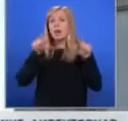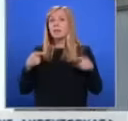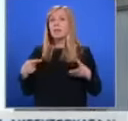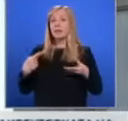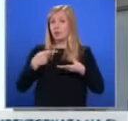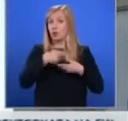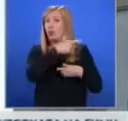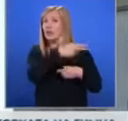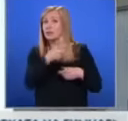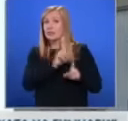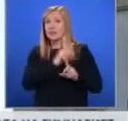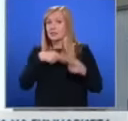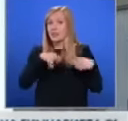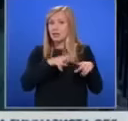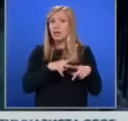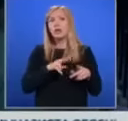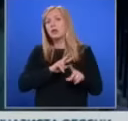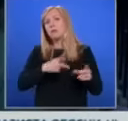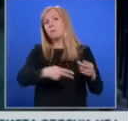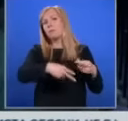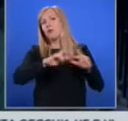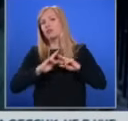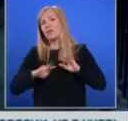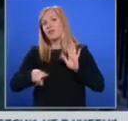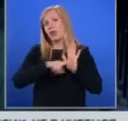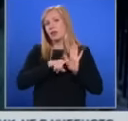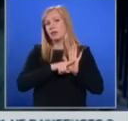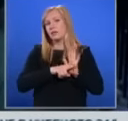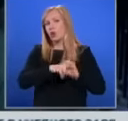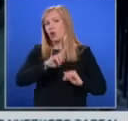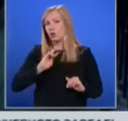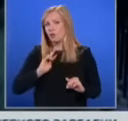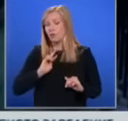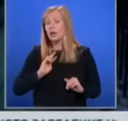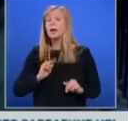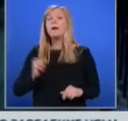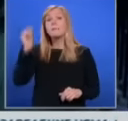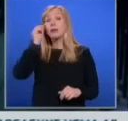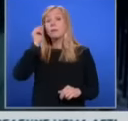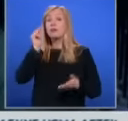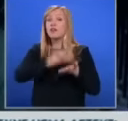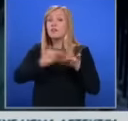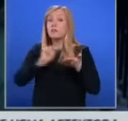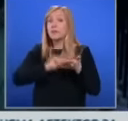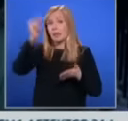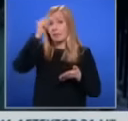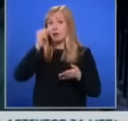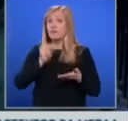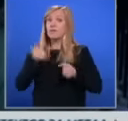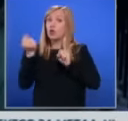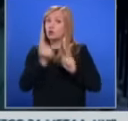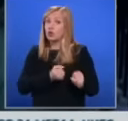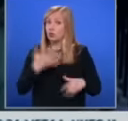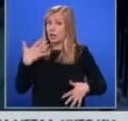Скопие не се разглеждат или получават негативен отговор. Българските институции припомнят също така, че вписването на българите в Конституцията на Р.С.